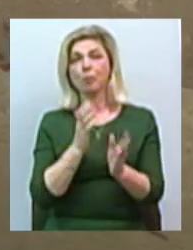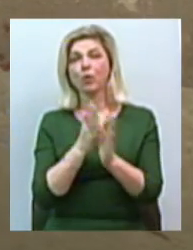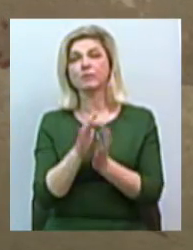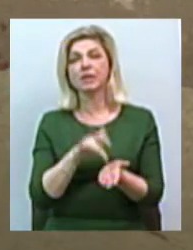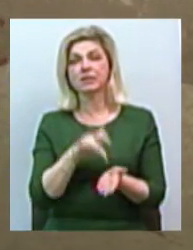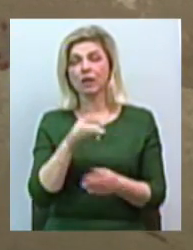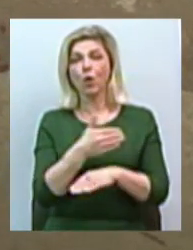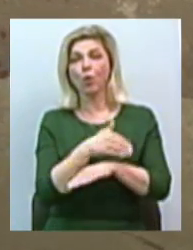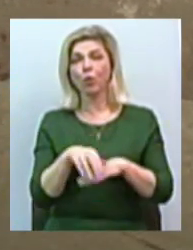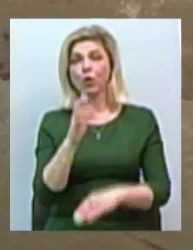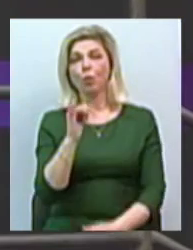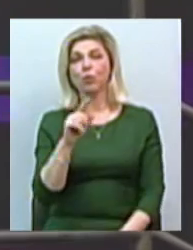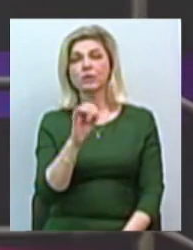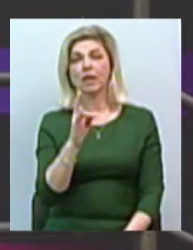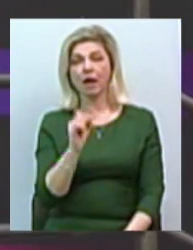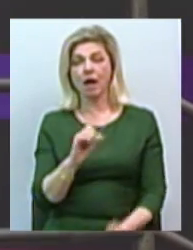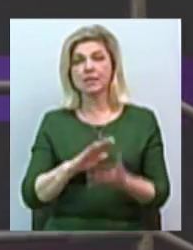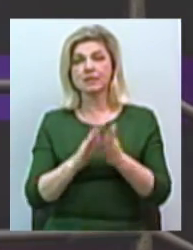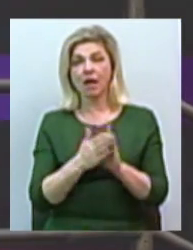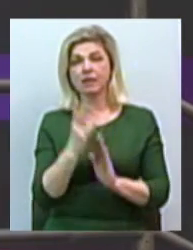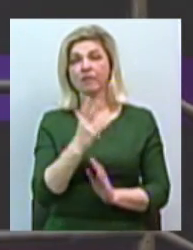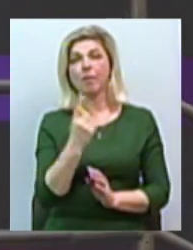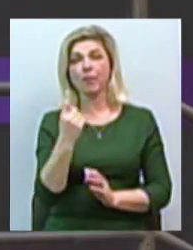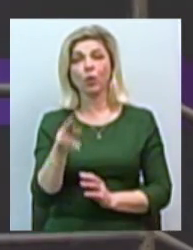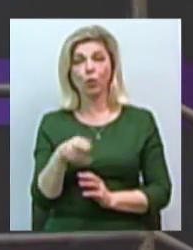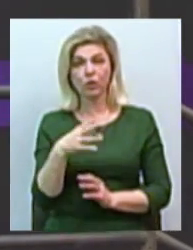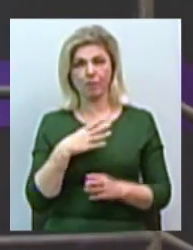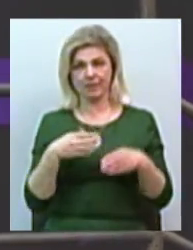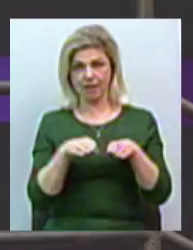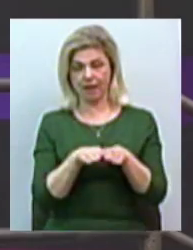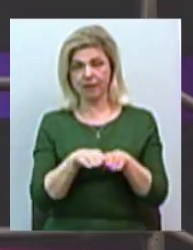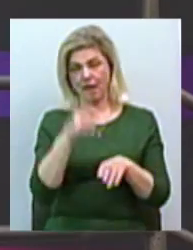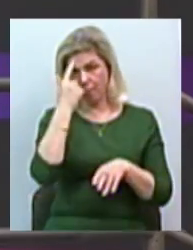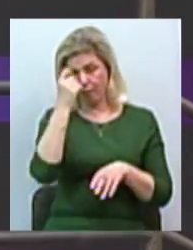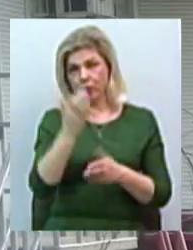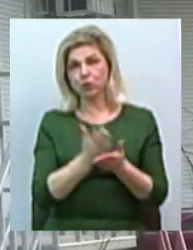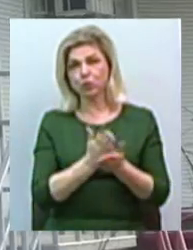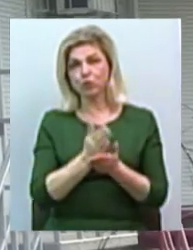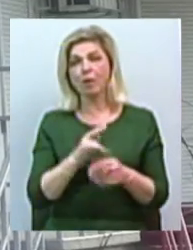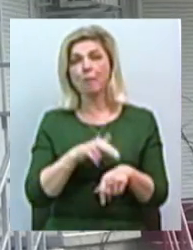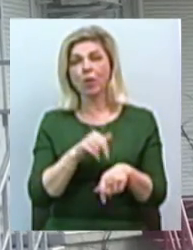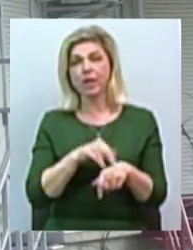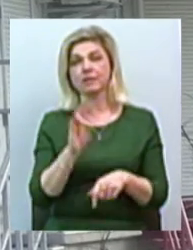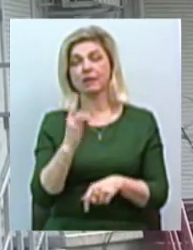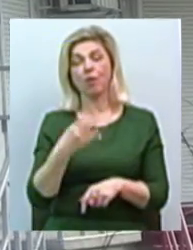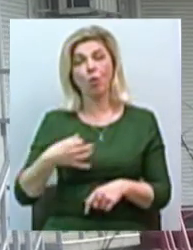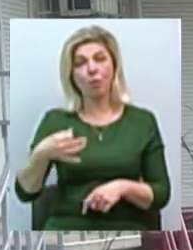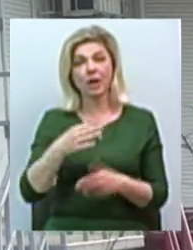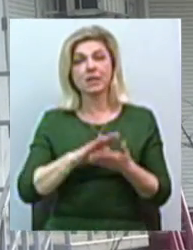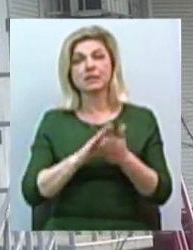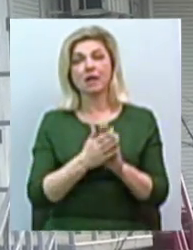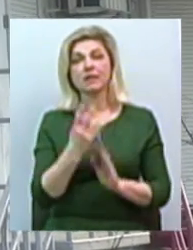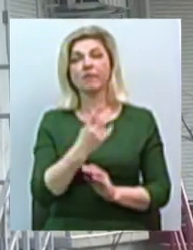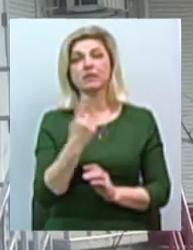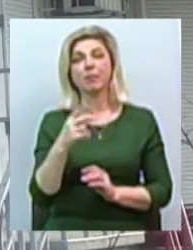вулиці Бузника станом на 21 грудня були зачинені. За повідомленням Прислужби національної поліції в Миколаївській області, станом на 21